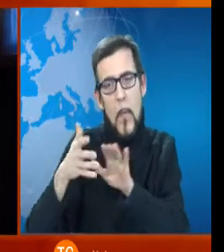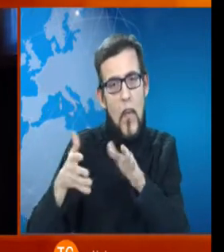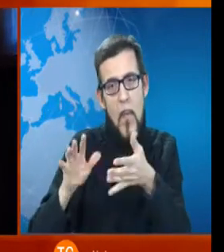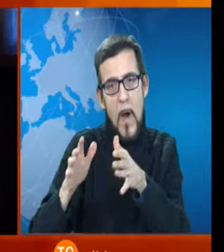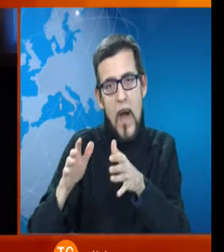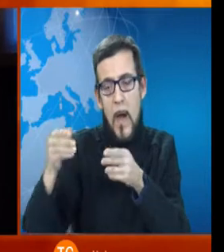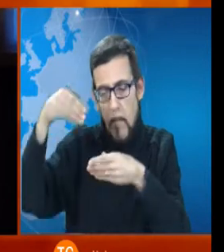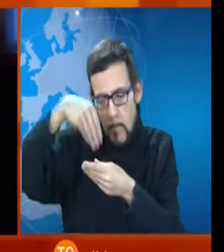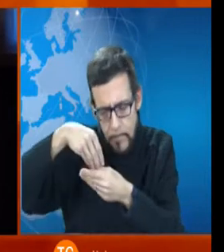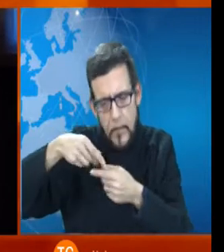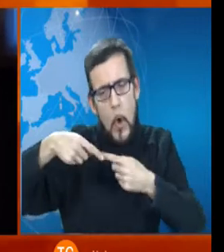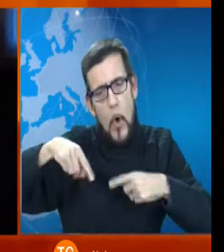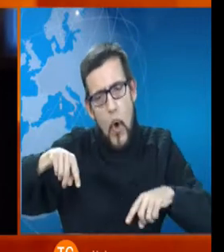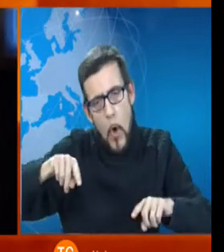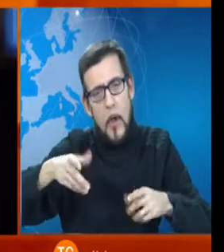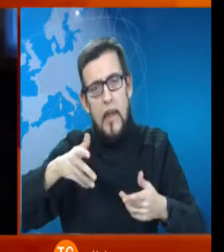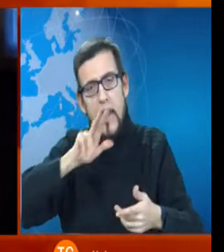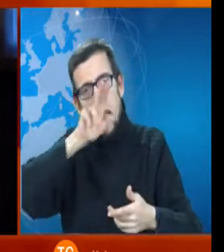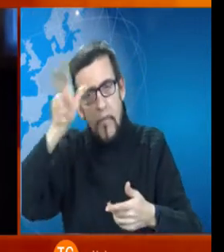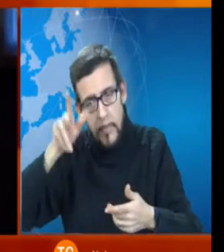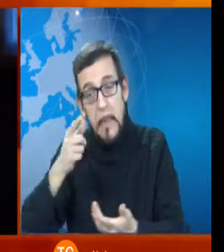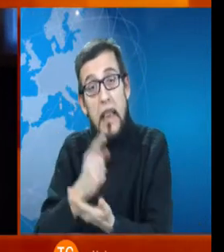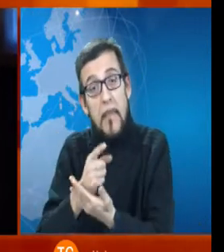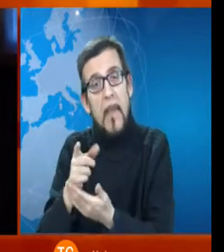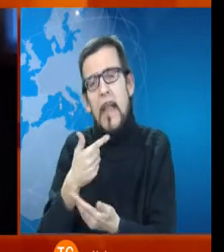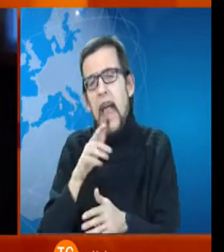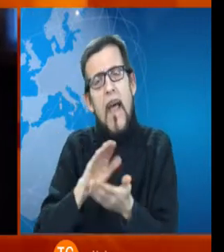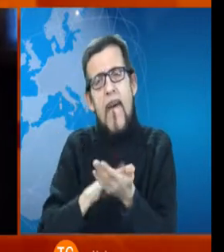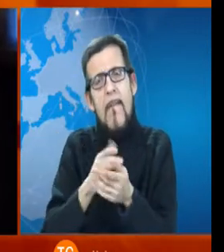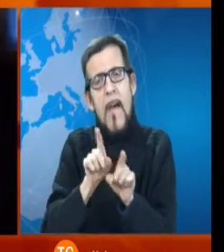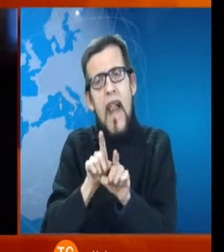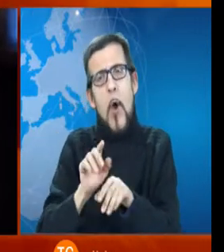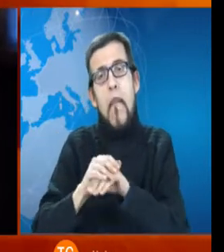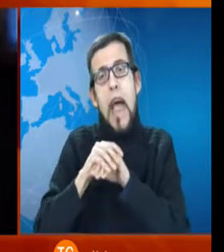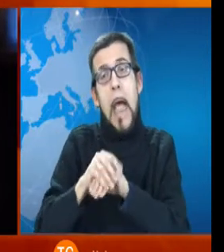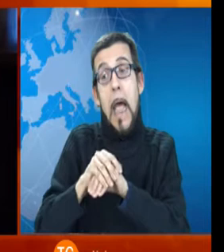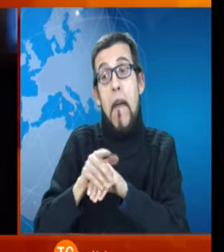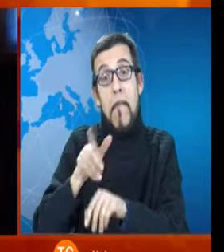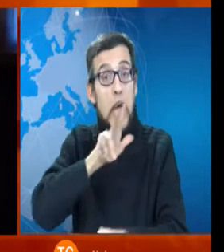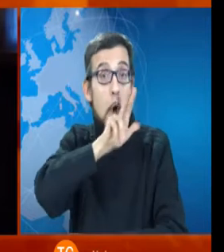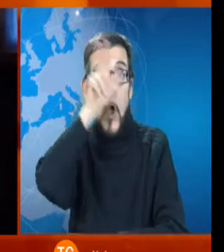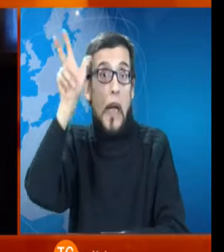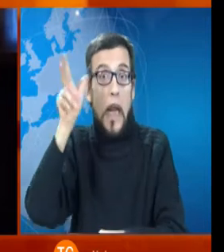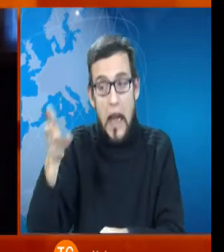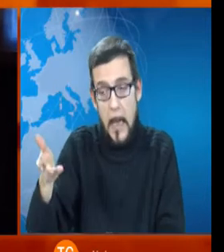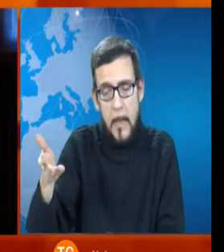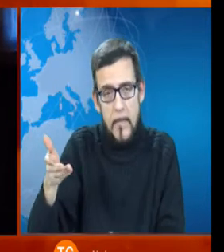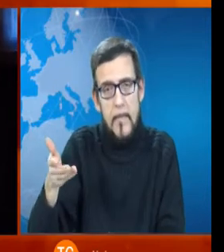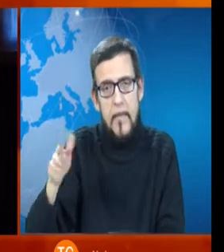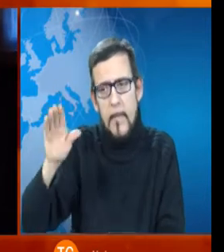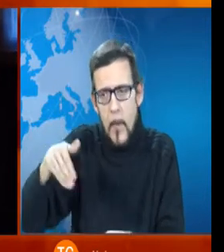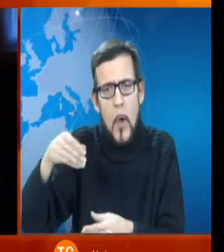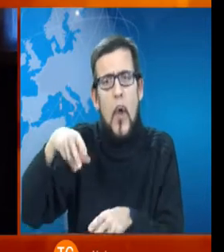corte e diventa suo intimo è un amico del sovrano, il nostro Stefano Cardu tant'è che lo troviamo